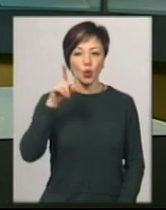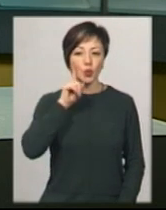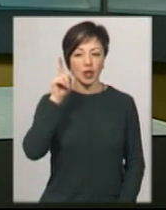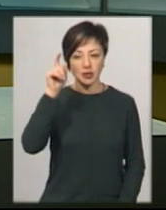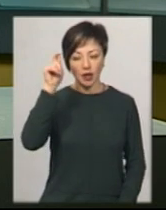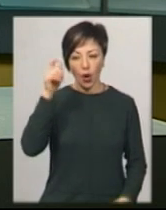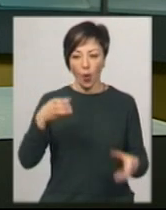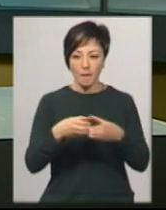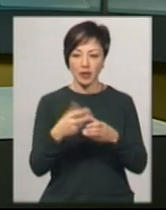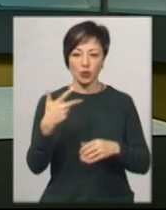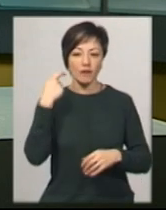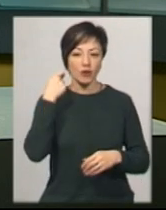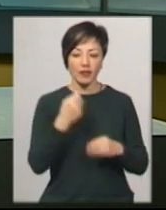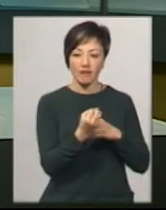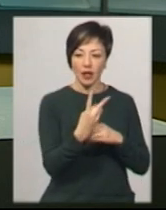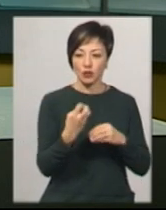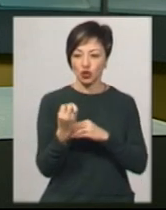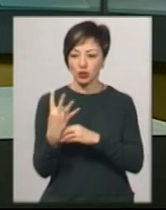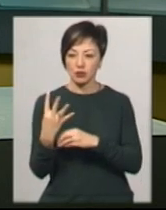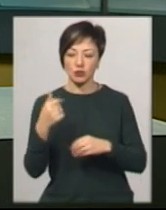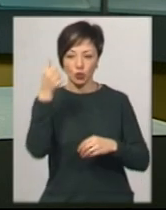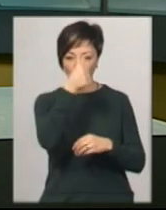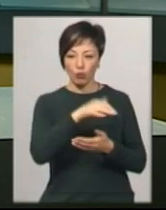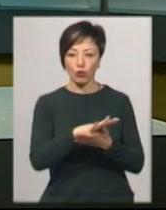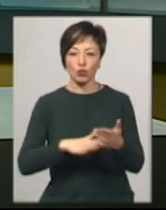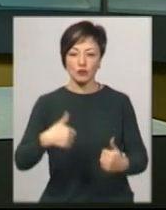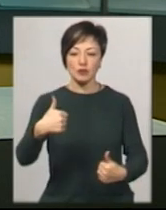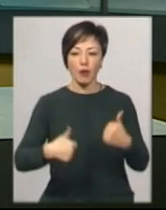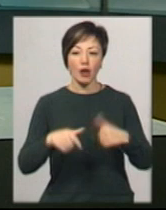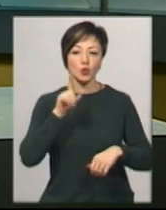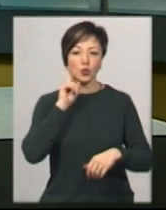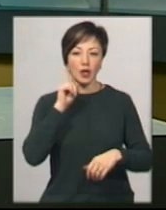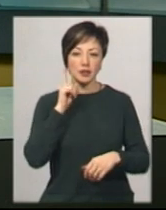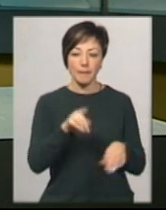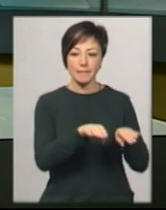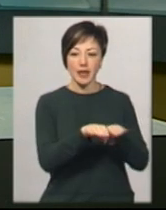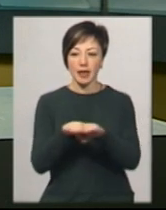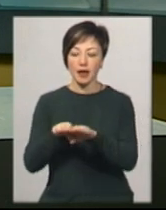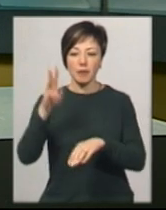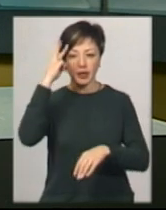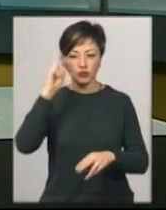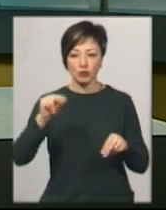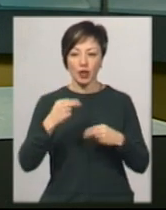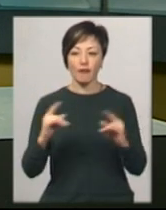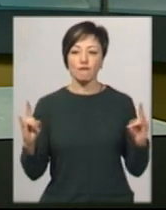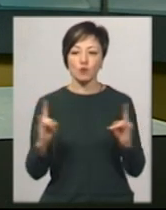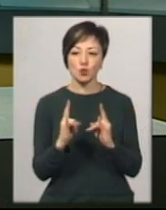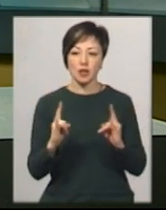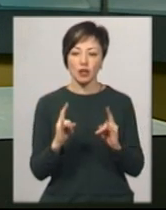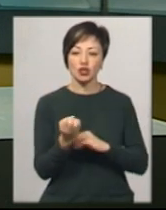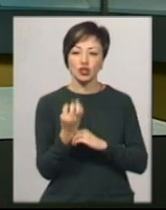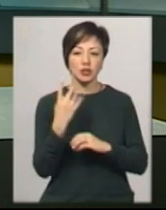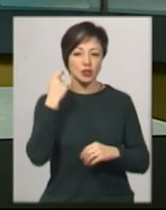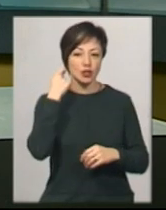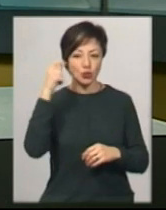трьохвікових груп від 12 до 14 років продовжують змагання юнацької преміум-ліги Хмельницького чемпіонату з футзалу. 14